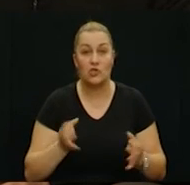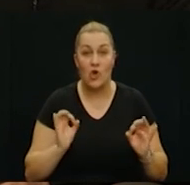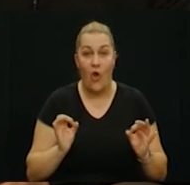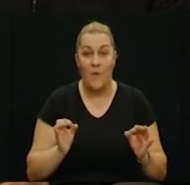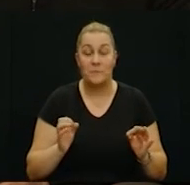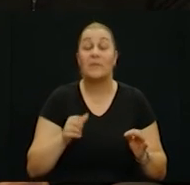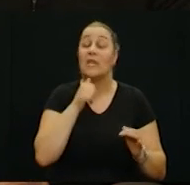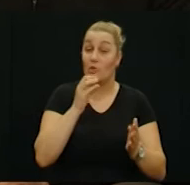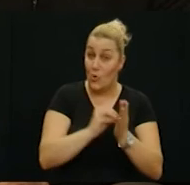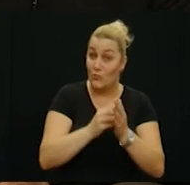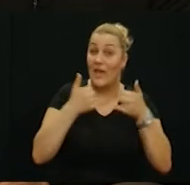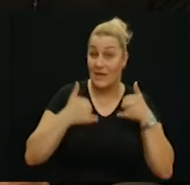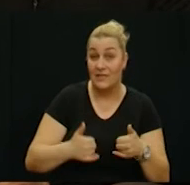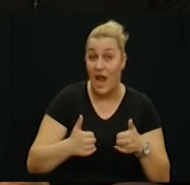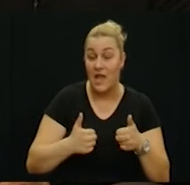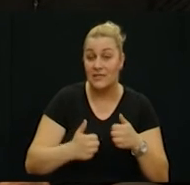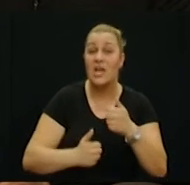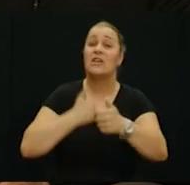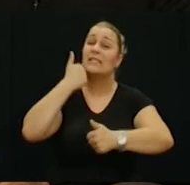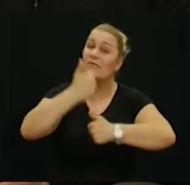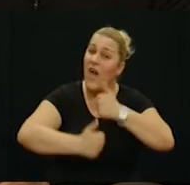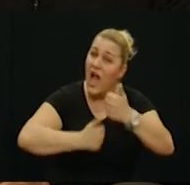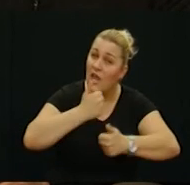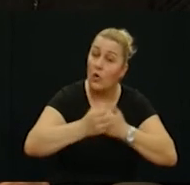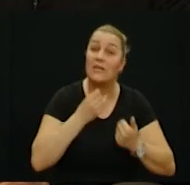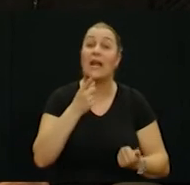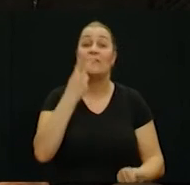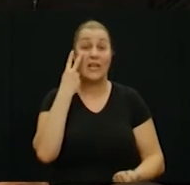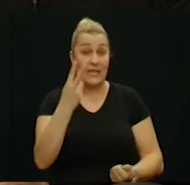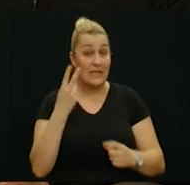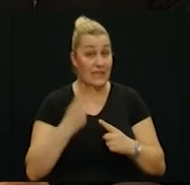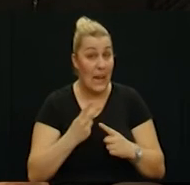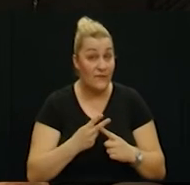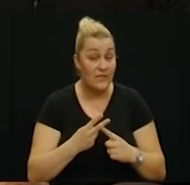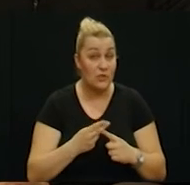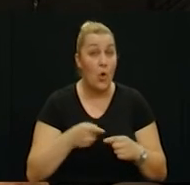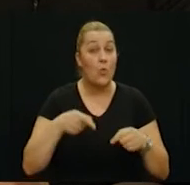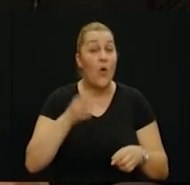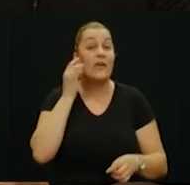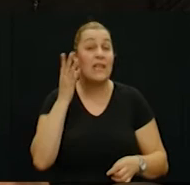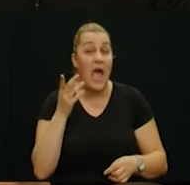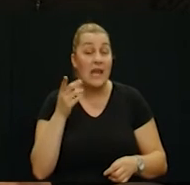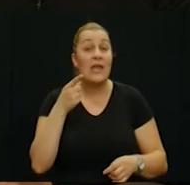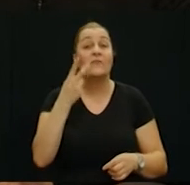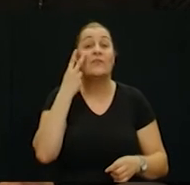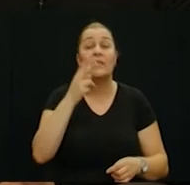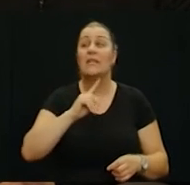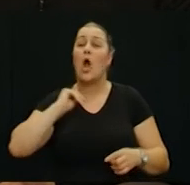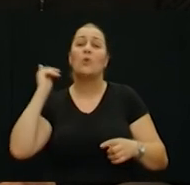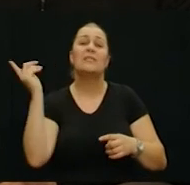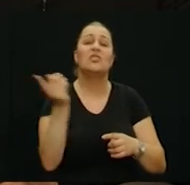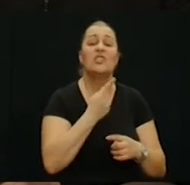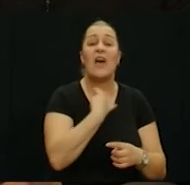i dan danas svake godine kad vi gledate televiziju u ove dane vidite kako